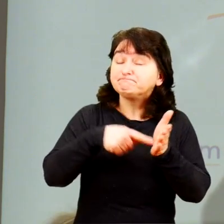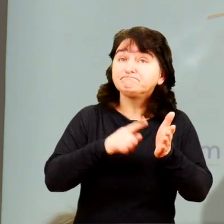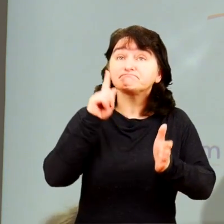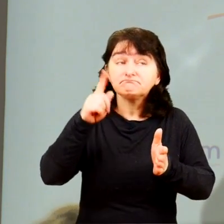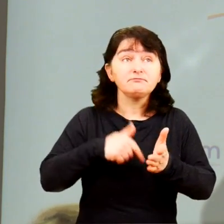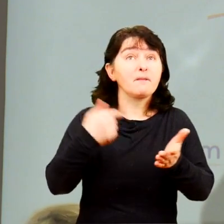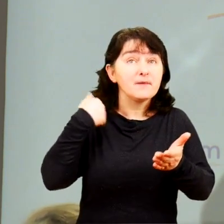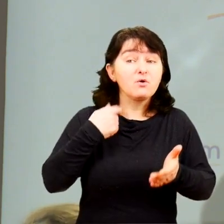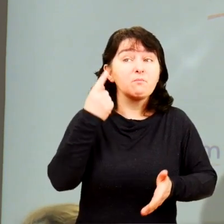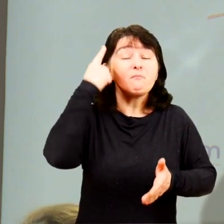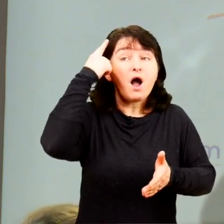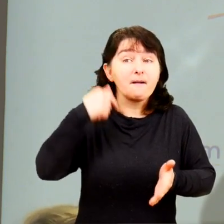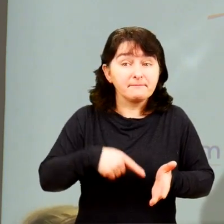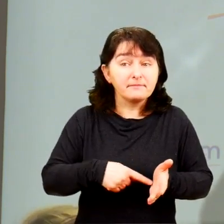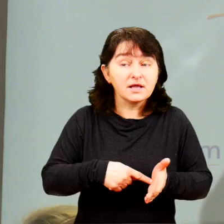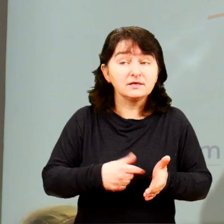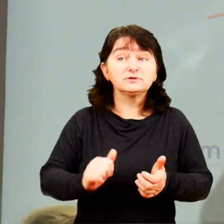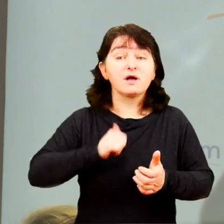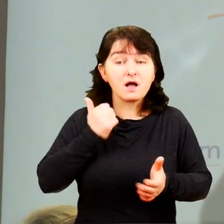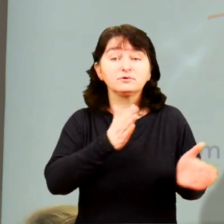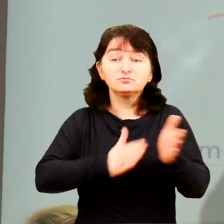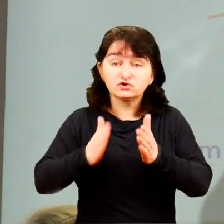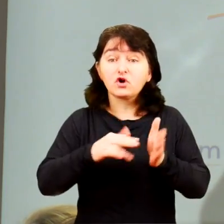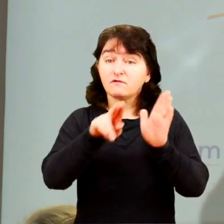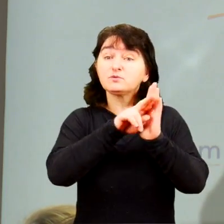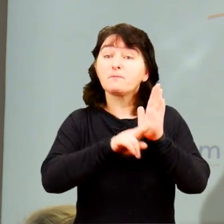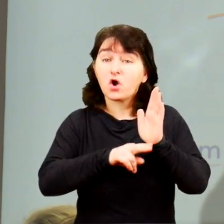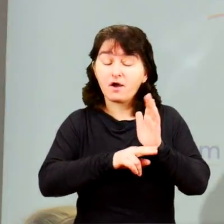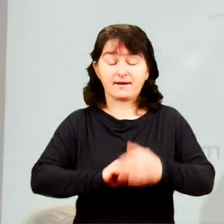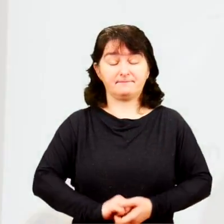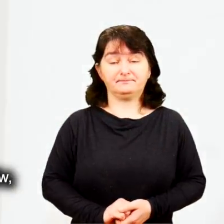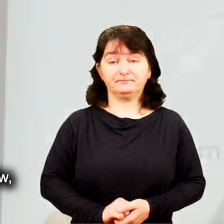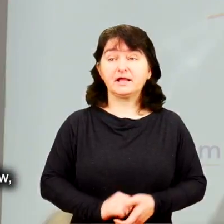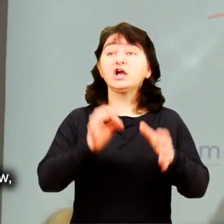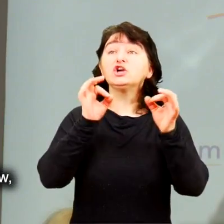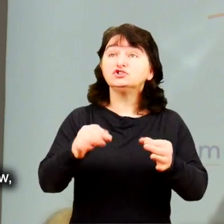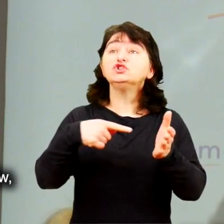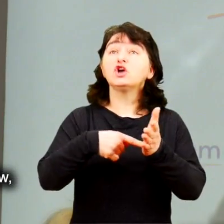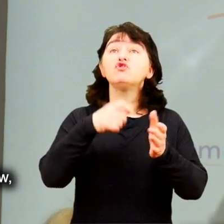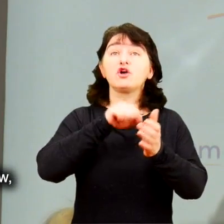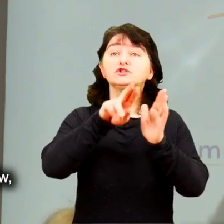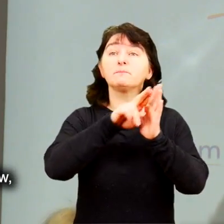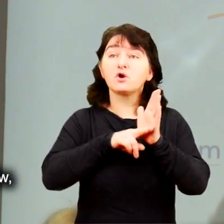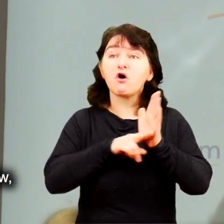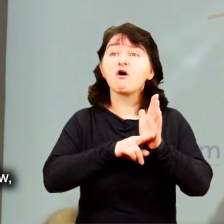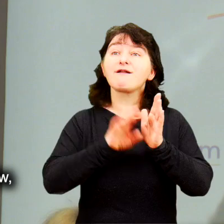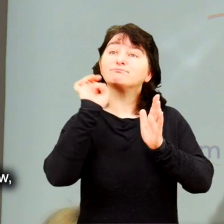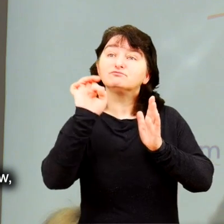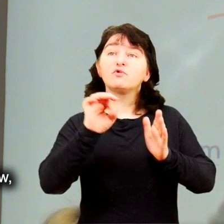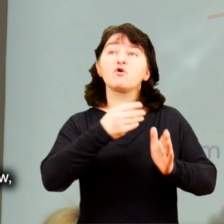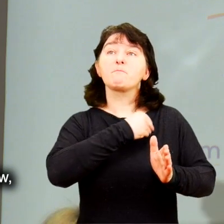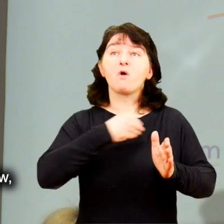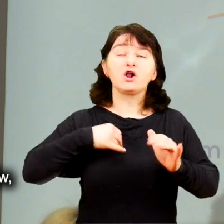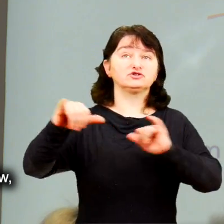wówczas pojawił się pomysł właśnie, ażeby przygotować taki program. Jest dzisiaj programem polskiego